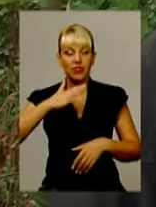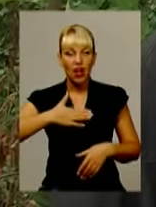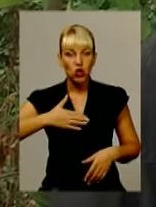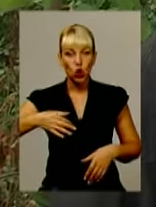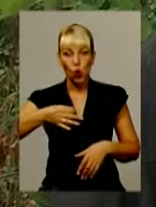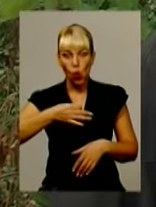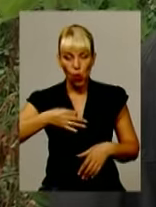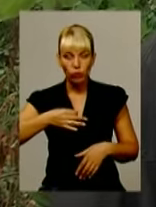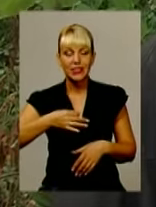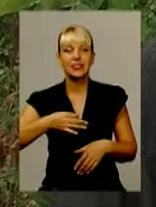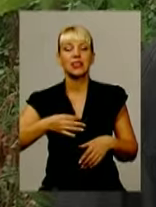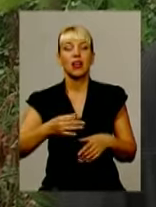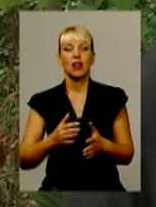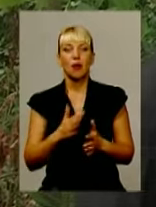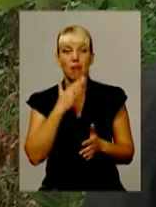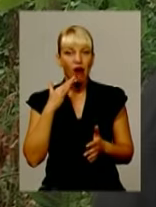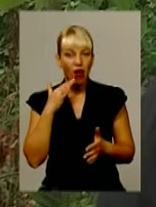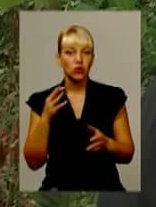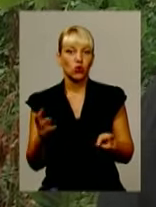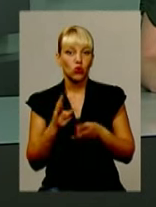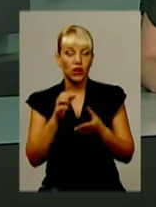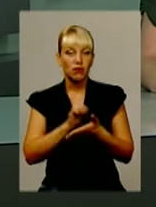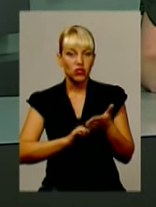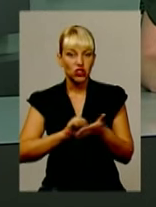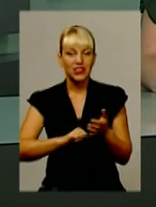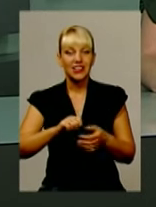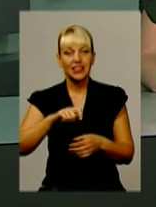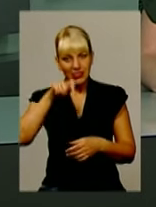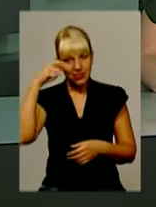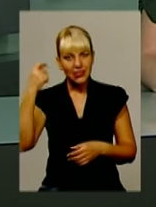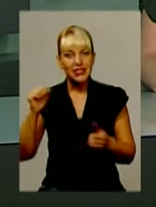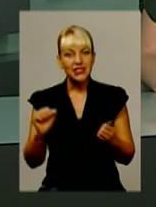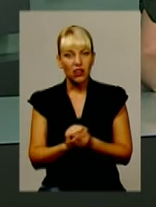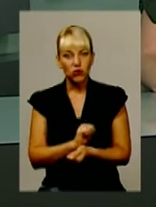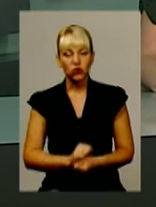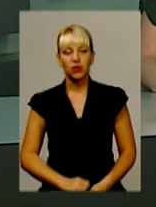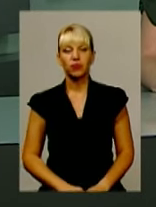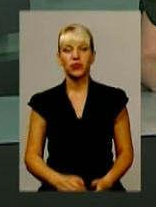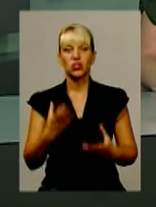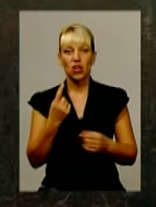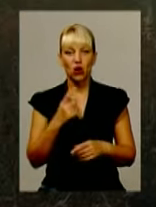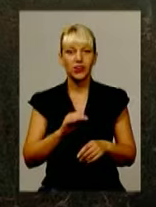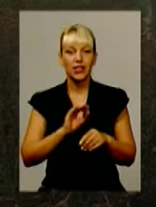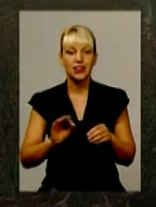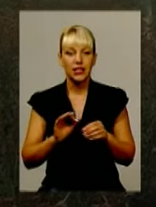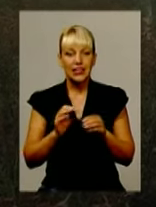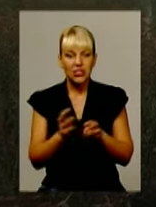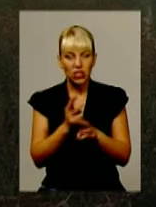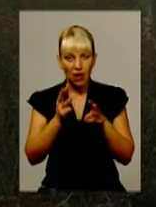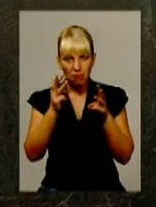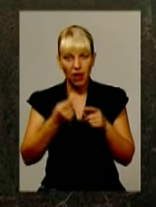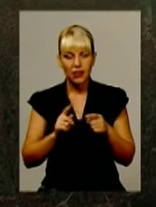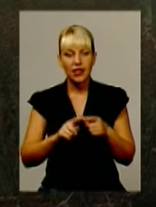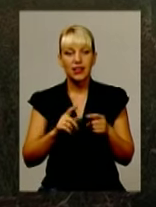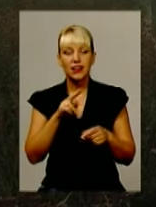зараз горять через те, що велика засуха. Ще одне займання торфу надзвичайники намагаються ліквідувати